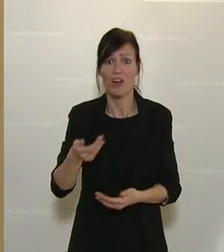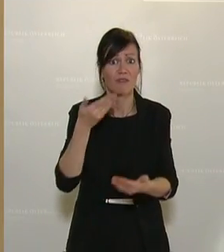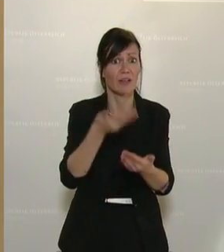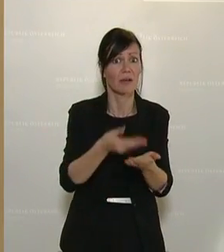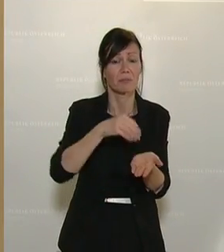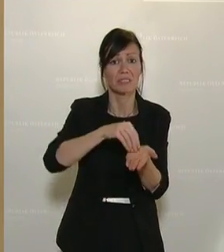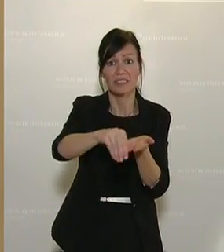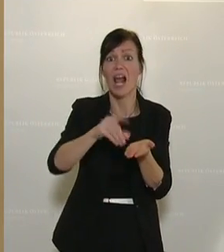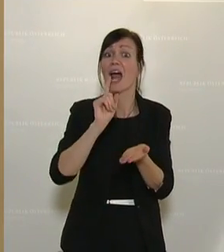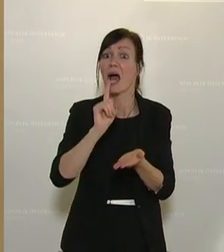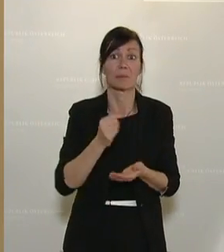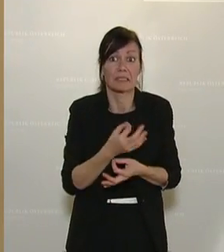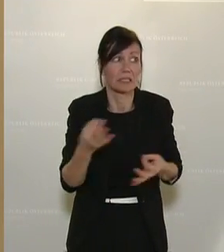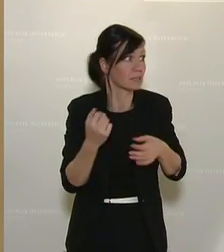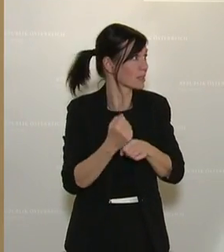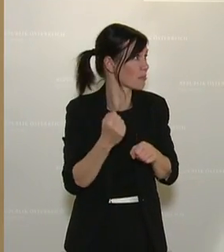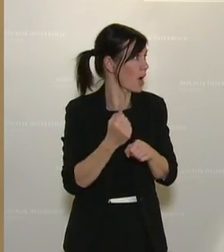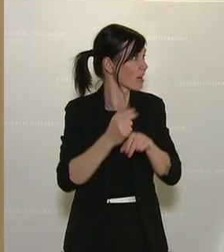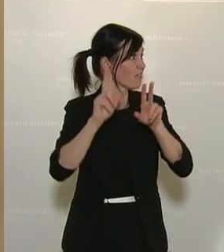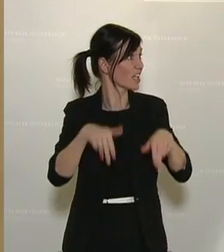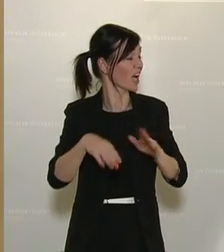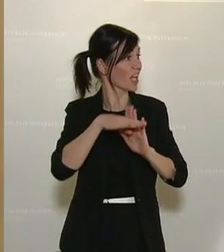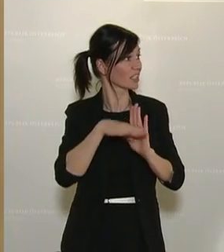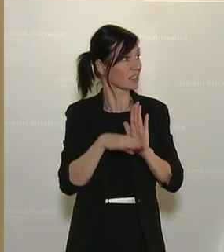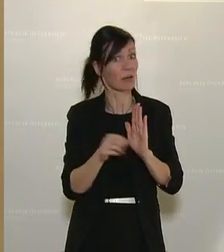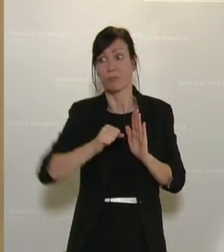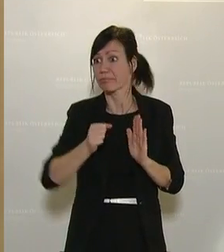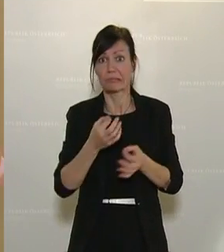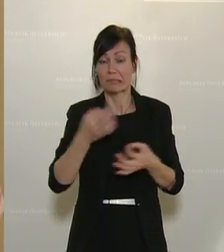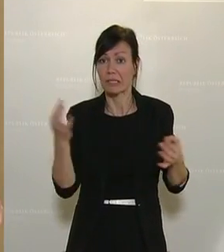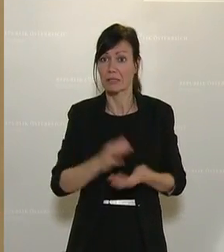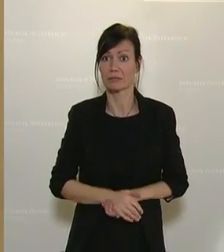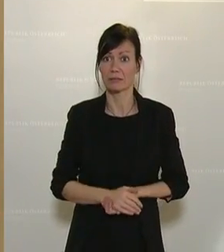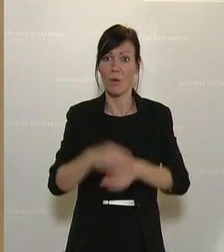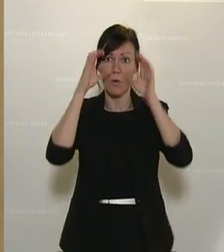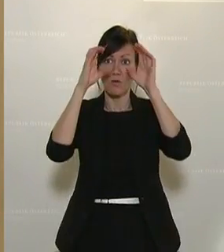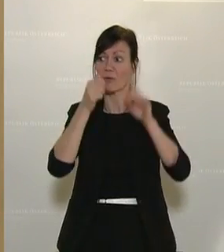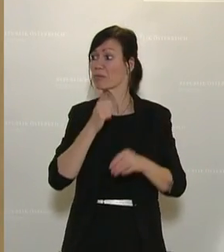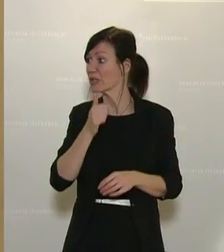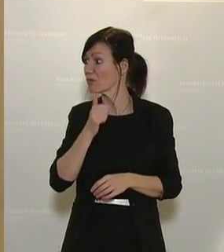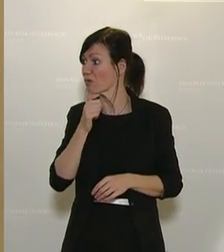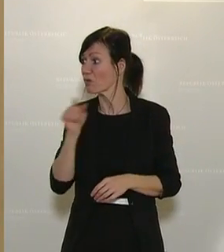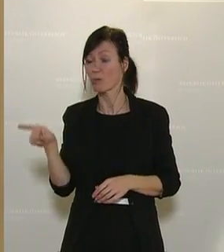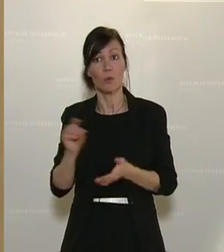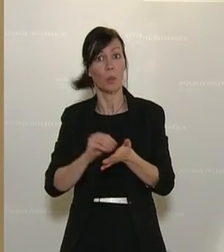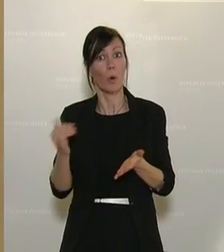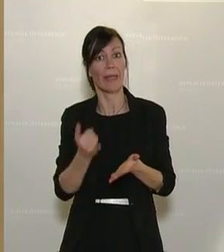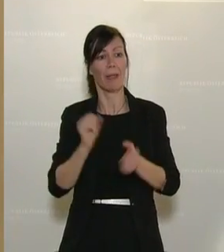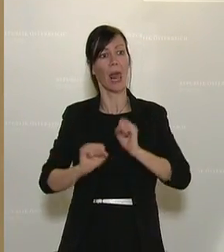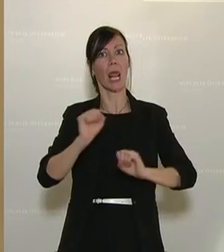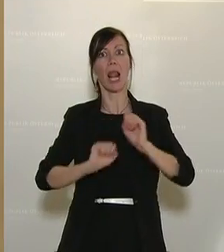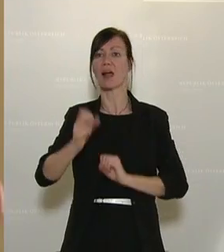irgendeiner Art und Weise rechtswidrig wäre. ÖVP und Grünen verweigern den Menschen immer noch, dass sie diese Strafen zurückbezahlt bekommen.